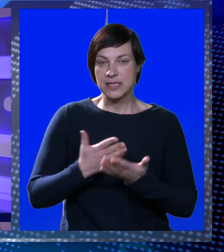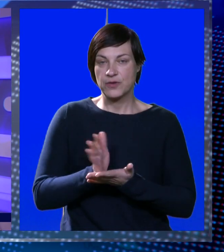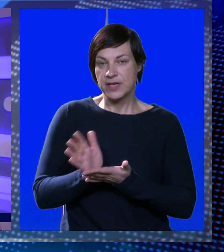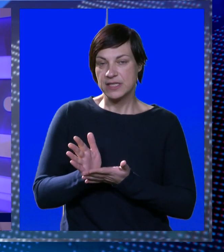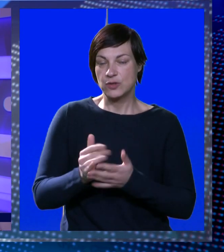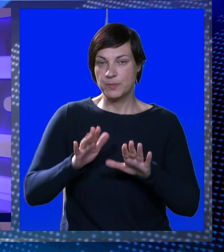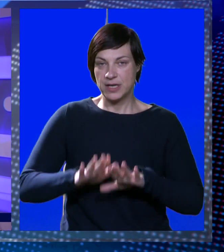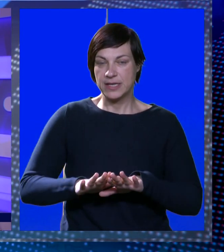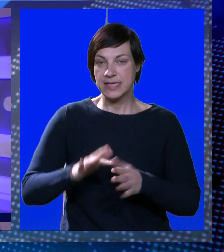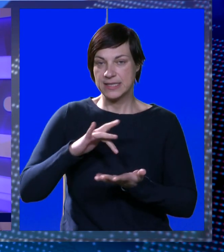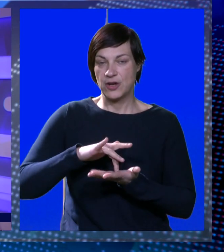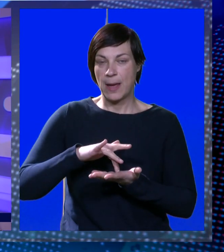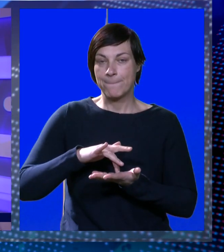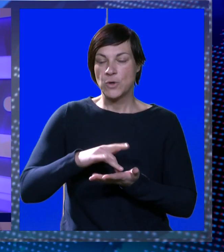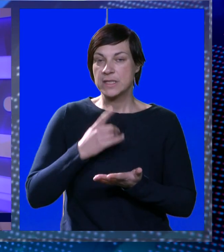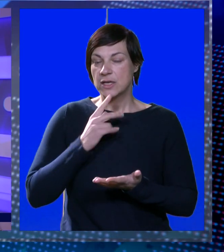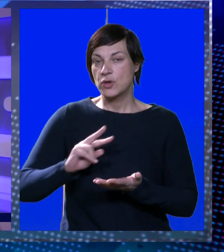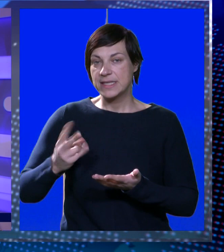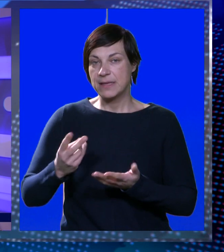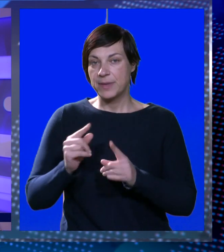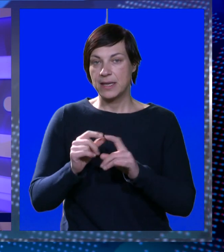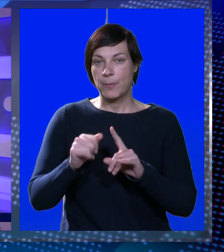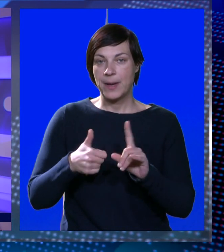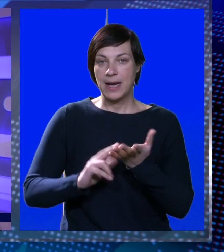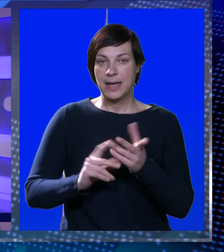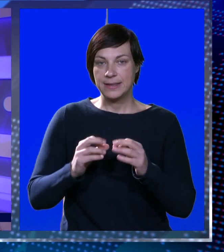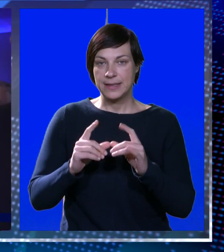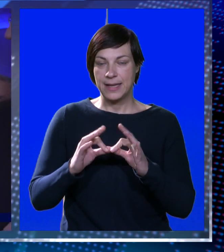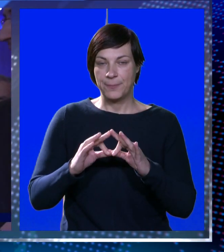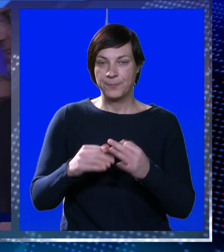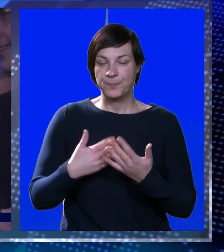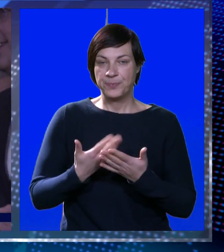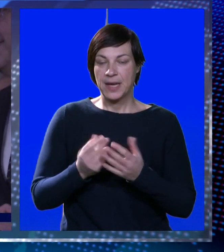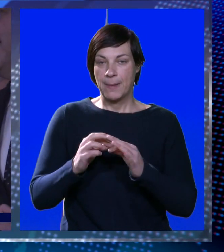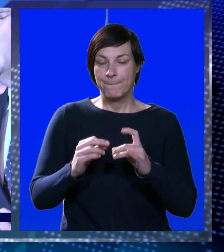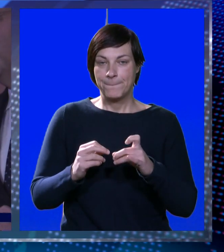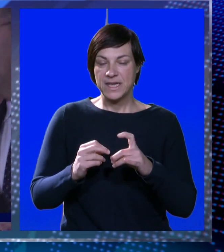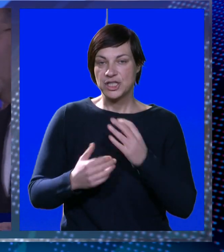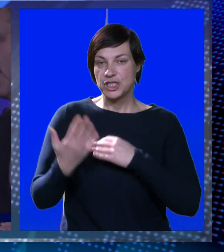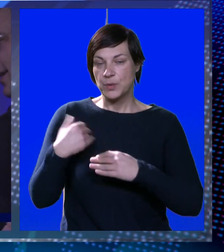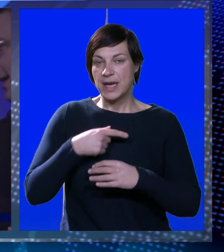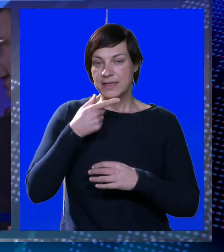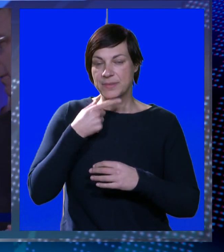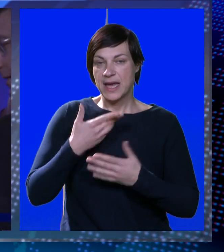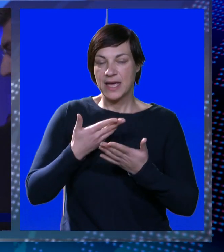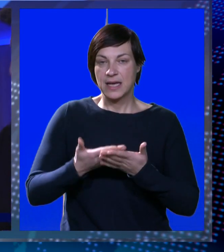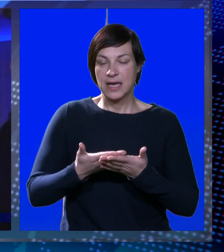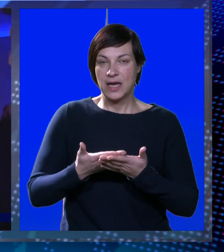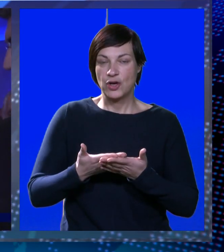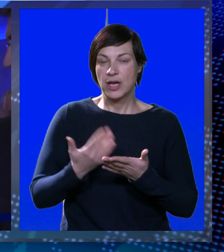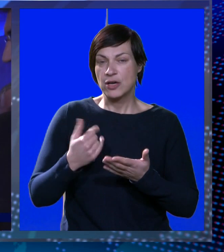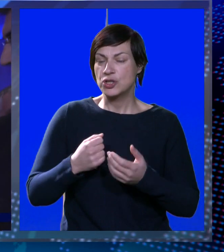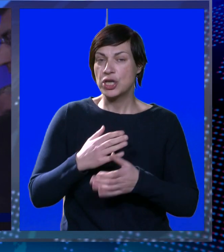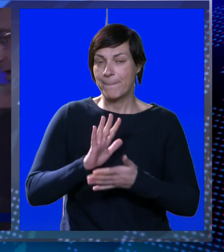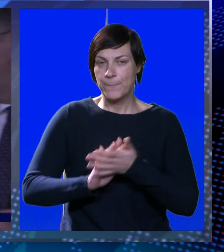glasova i službeno je zasio na poziciju na koju je zamijenio Ivana Paladinu. Inače, Bačić je u ranim izjavama rekao kako